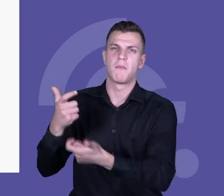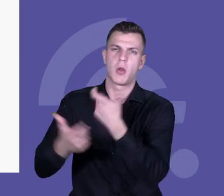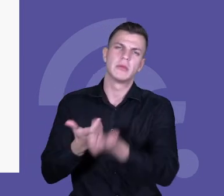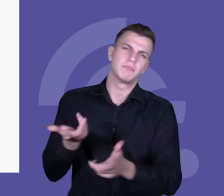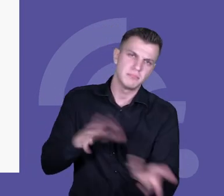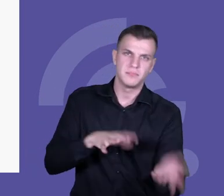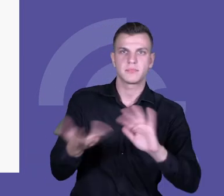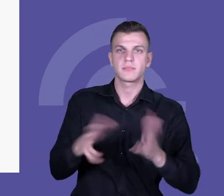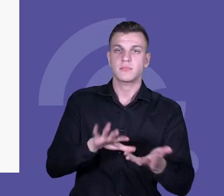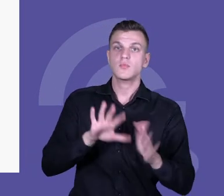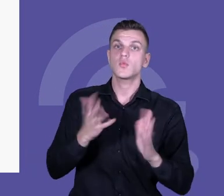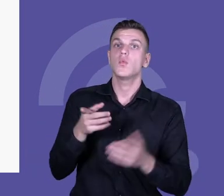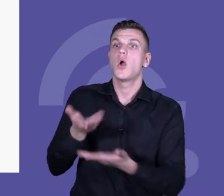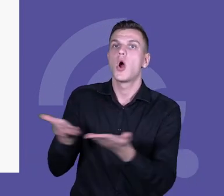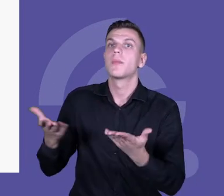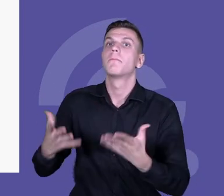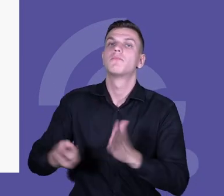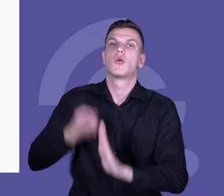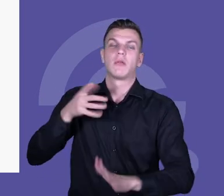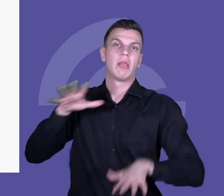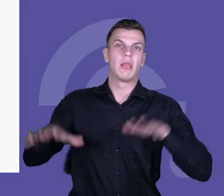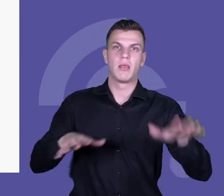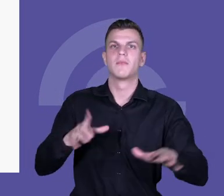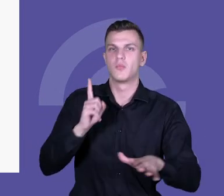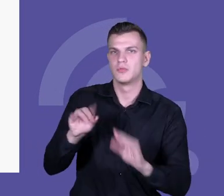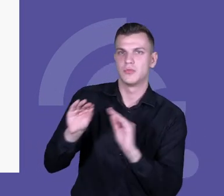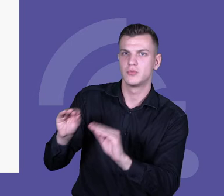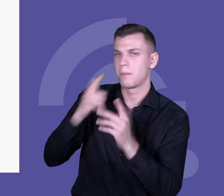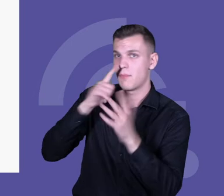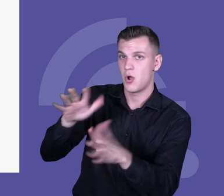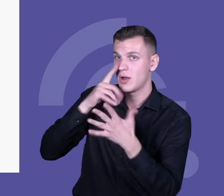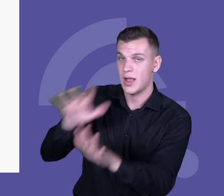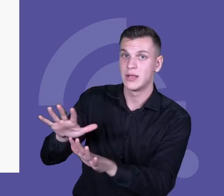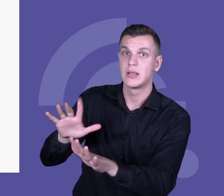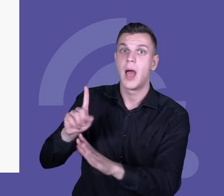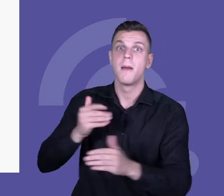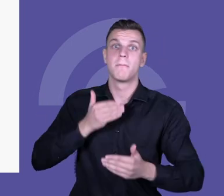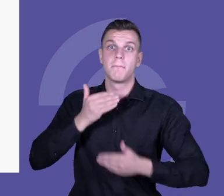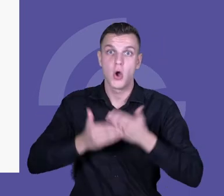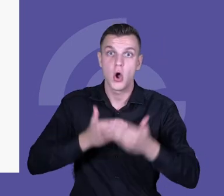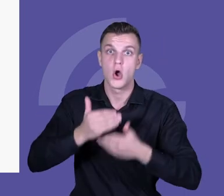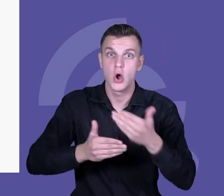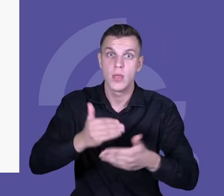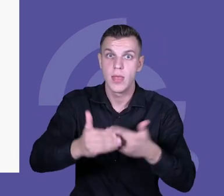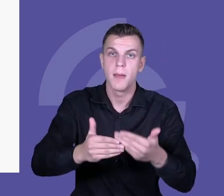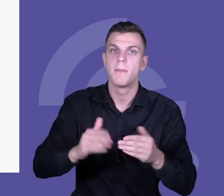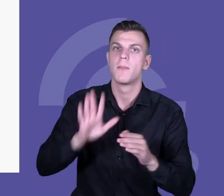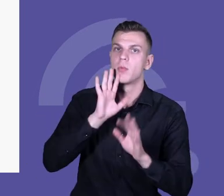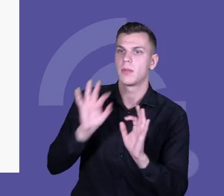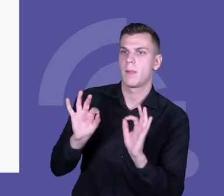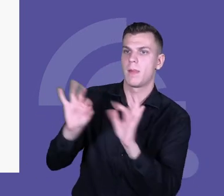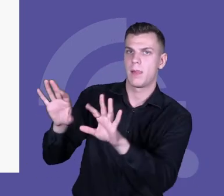muszą się przygotować do działania. Potem im dalej w tym procesie usamodzielniania, tym większe znaczenie będą miały metody aktywizujące oczywiście.